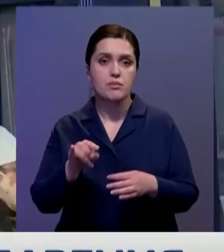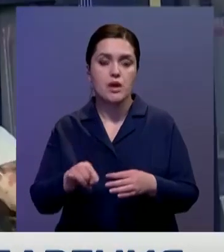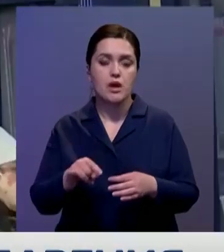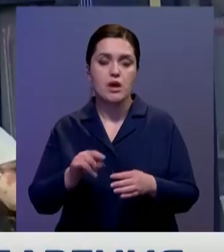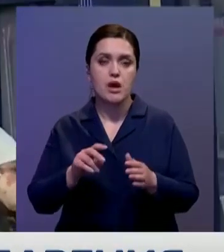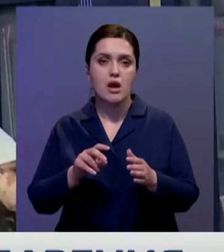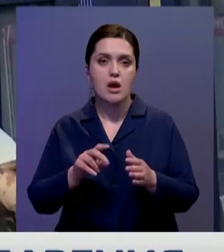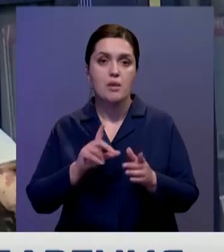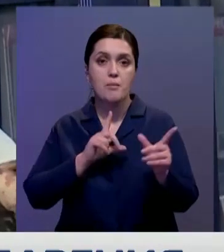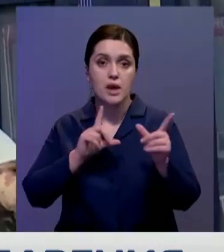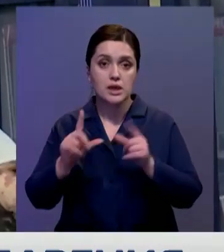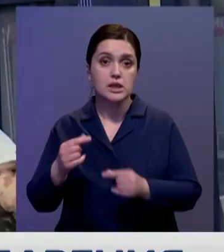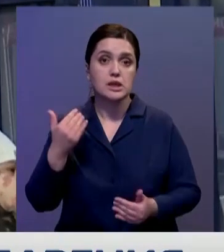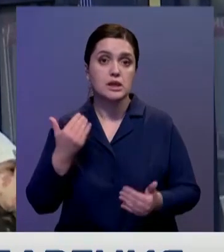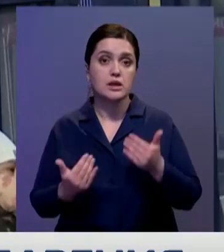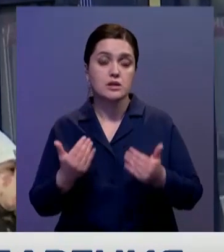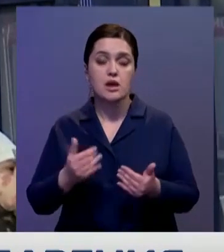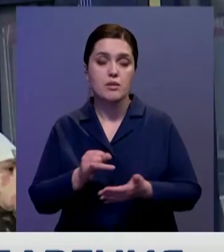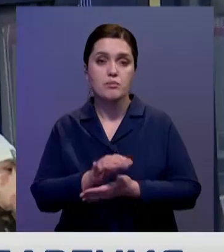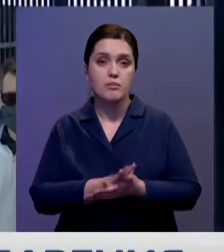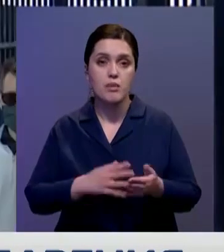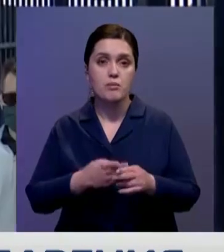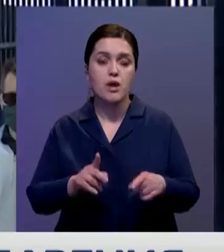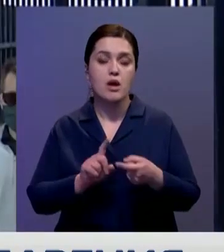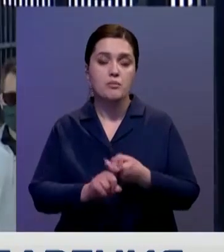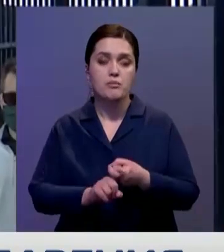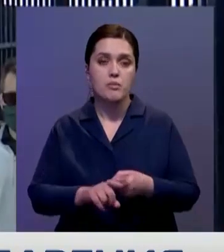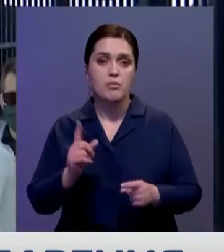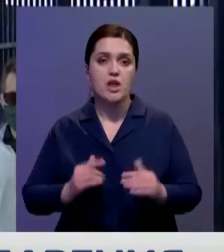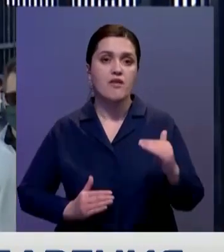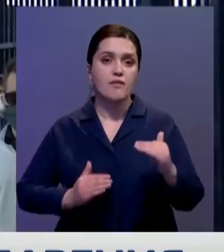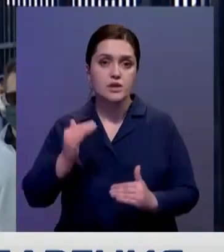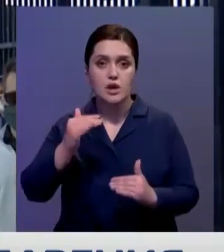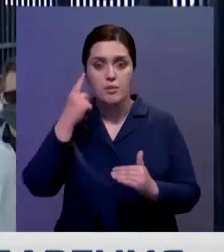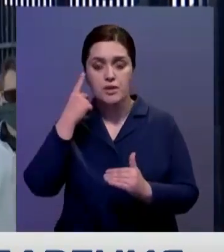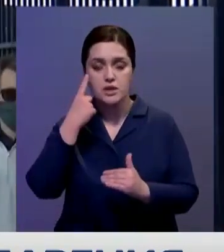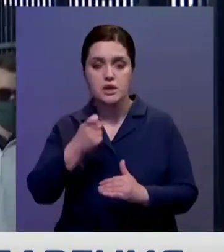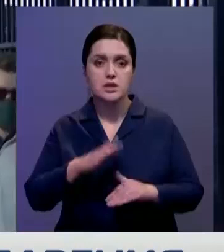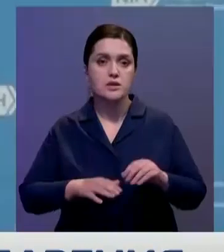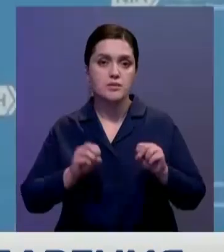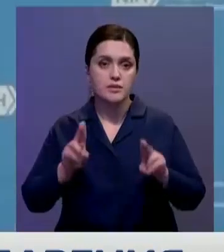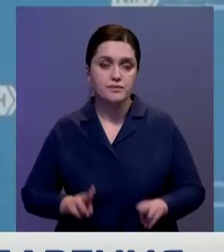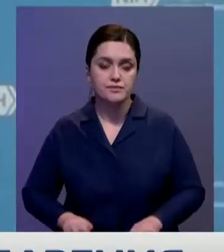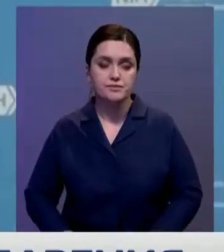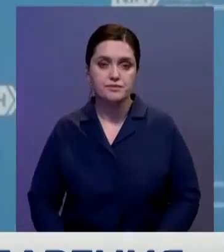покинуть города. И если тенденция продолжится, то число инфицированных резко возрастет, предупреждают эксперты.